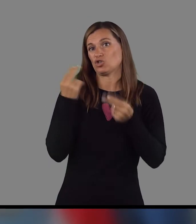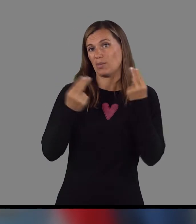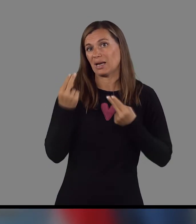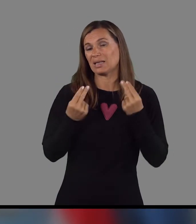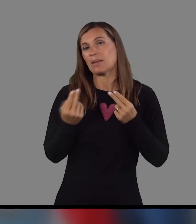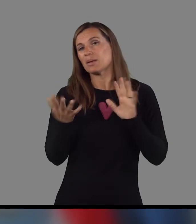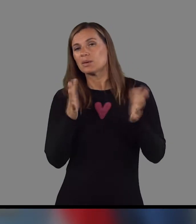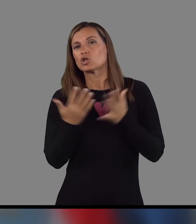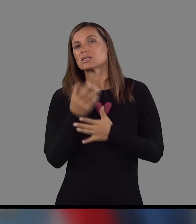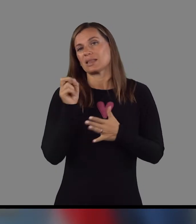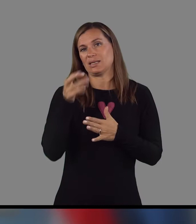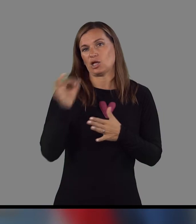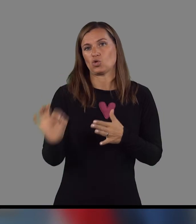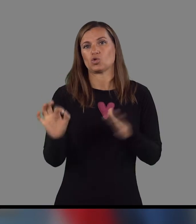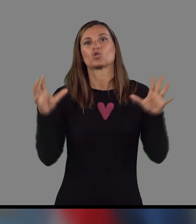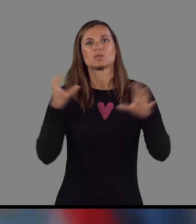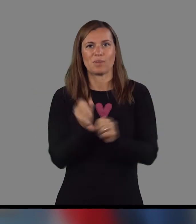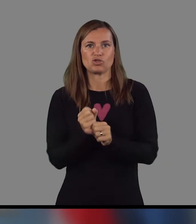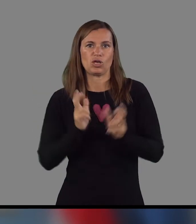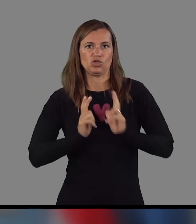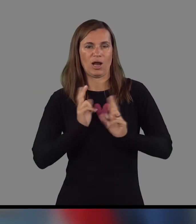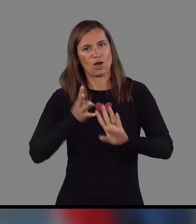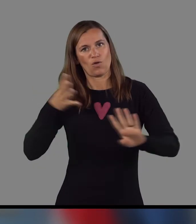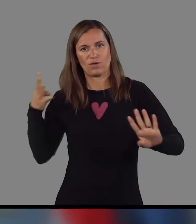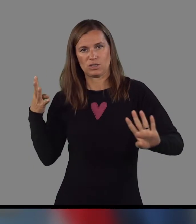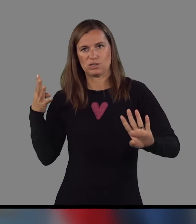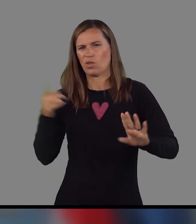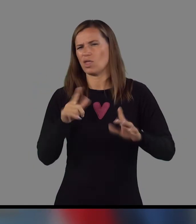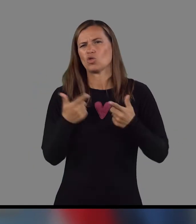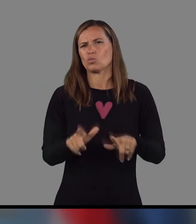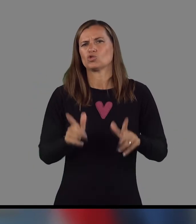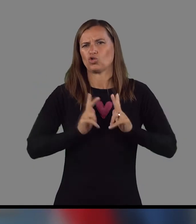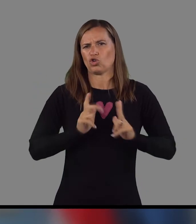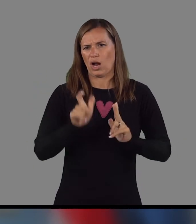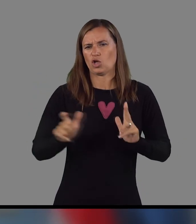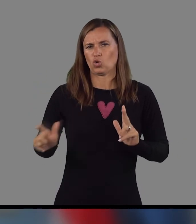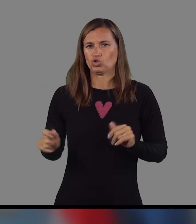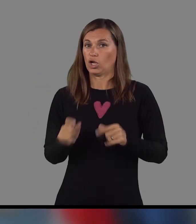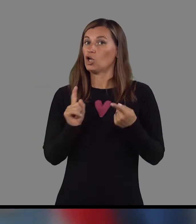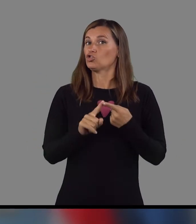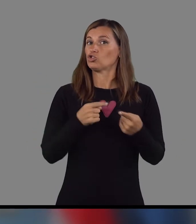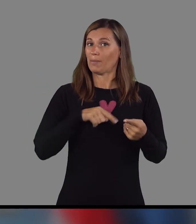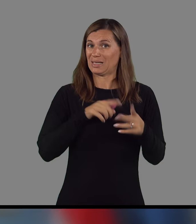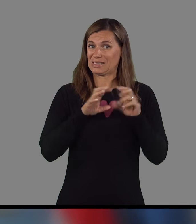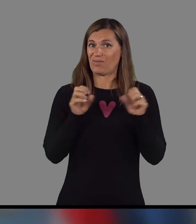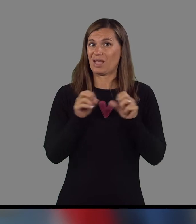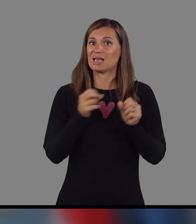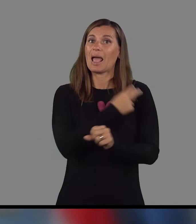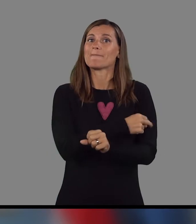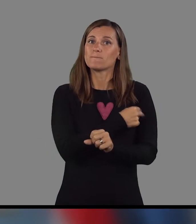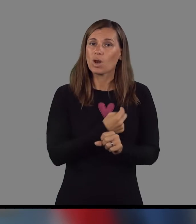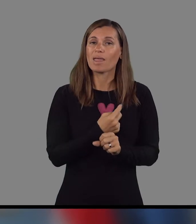približno za 13% zmanjšali čakalno vrsto nedopustno čakajočih, vkolikor bi izvajali